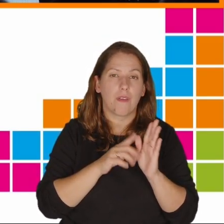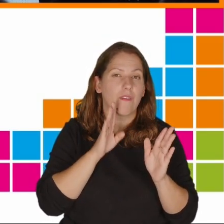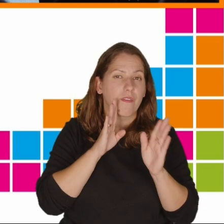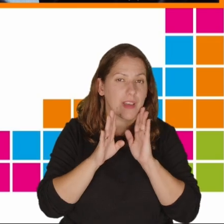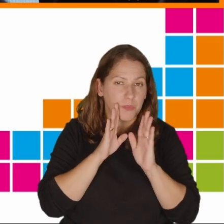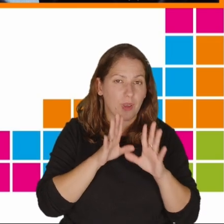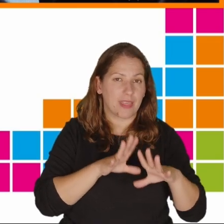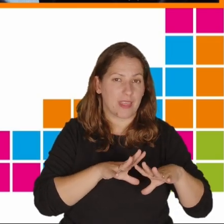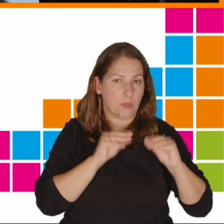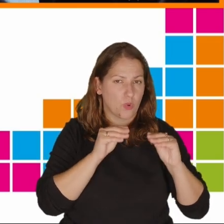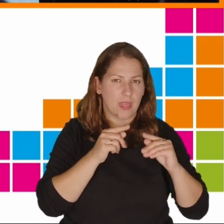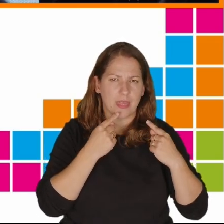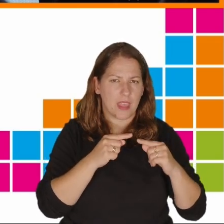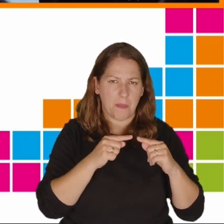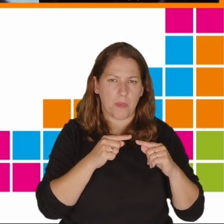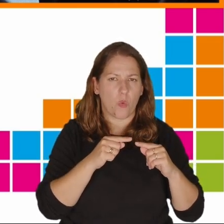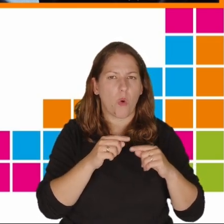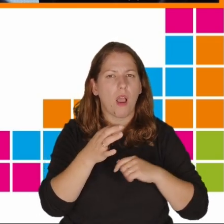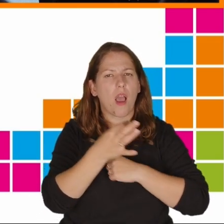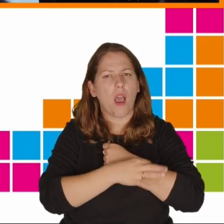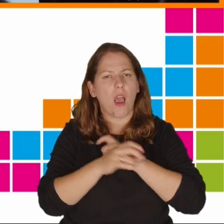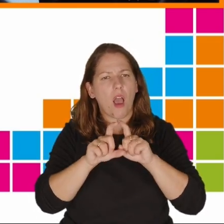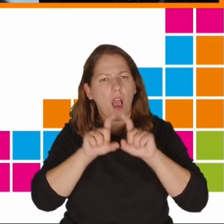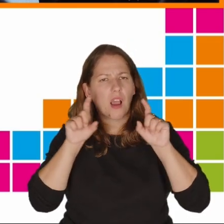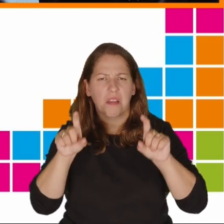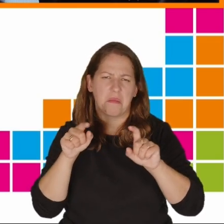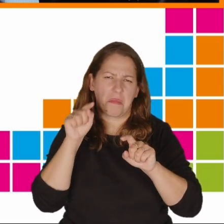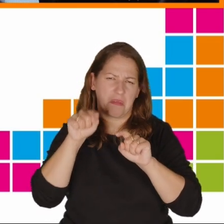na początku nie był w środowisku akademickim, potem został